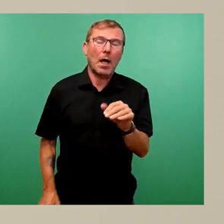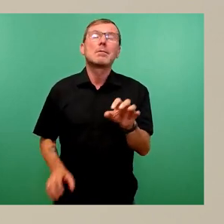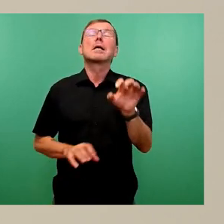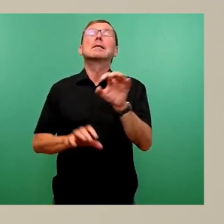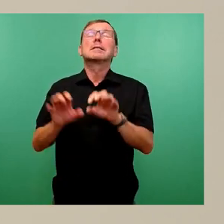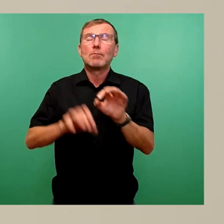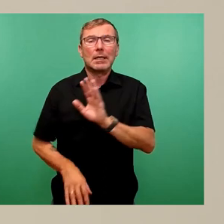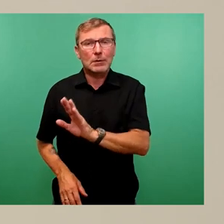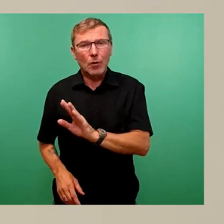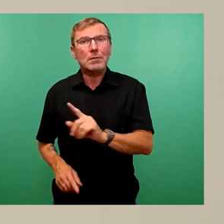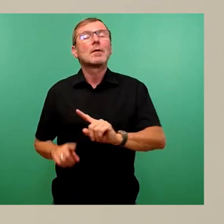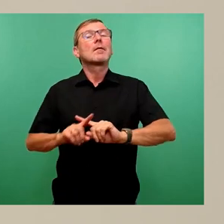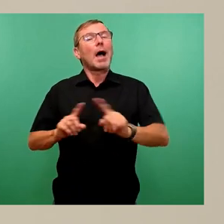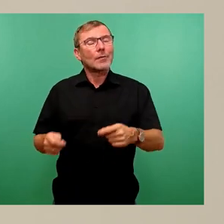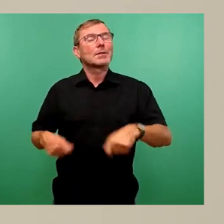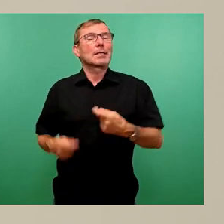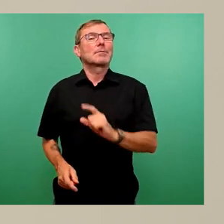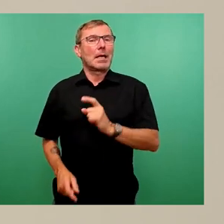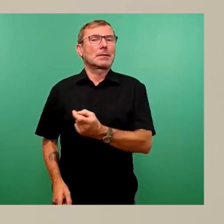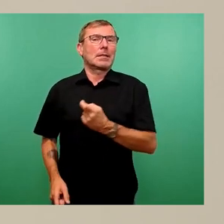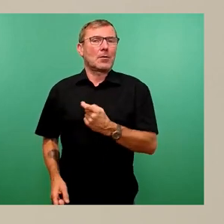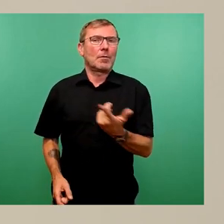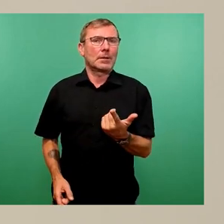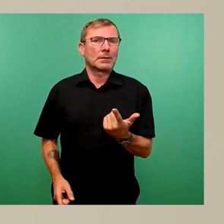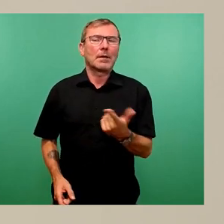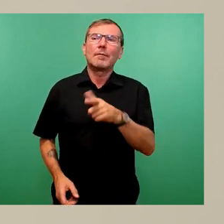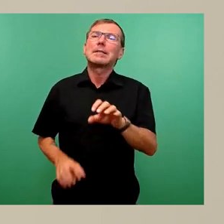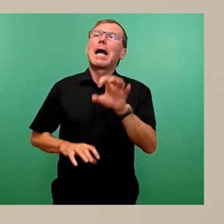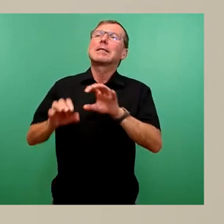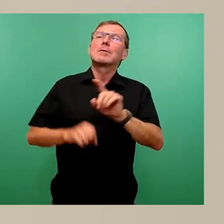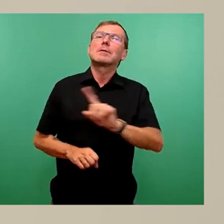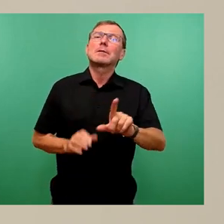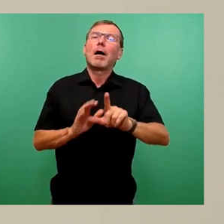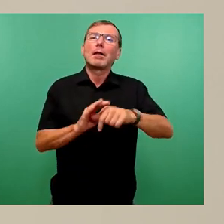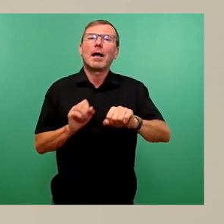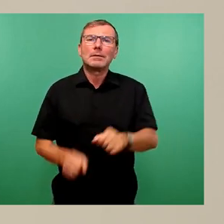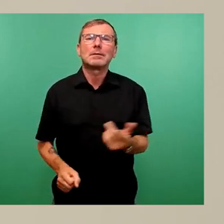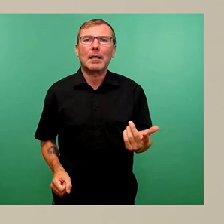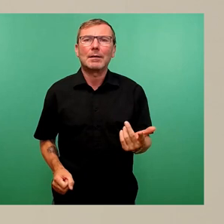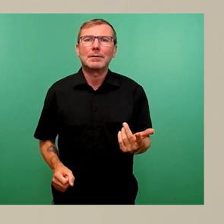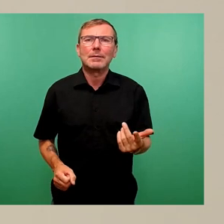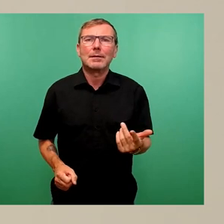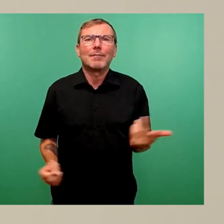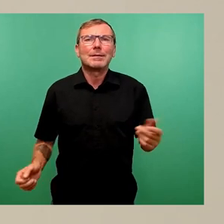anderes rausgekommen. Das heißt, was eine Simulation nicht leisten kann, ist, weil es eben keine KI ist,